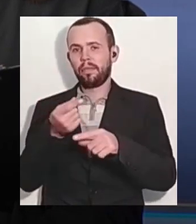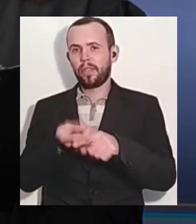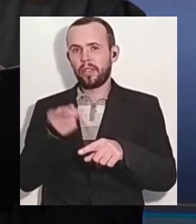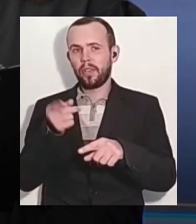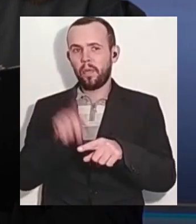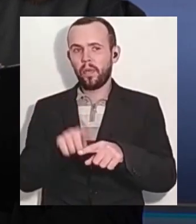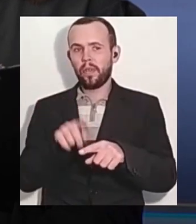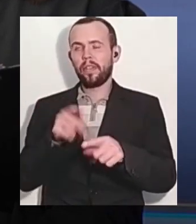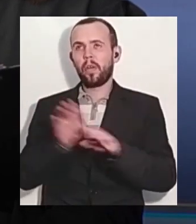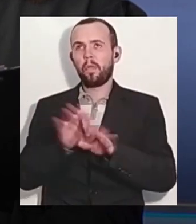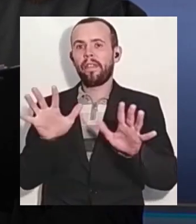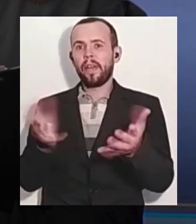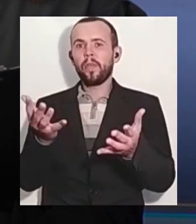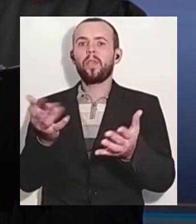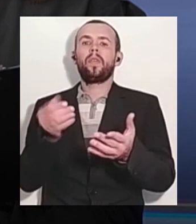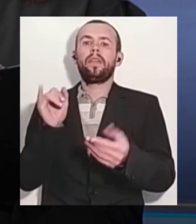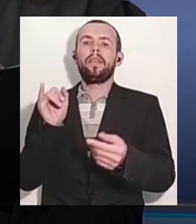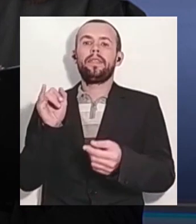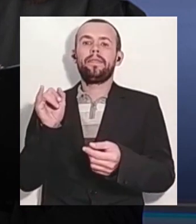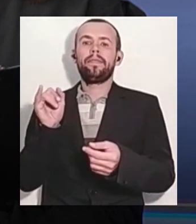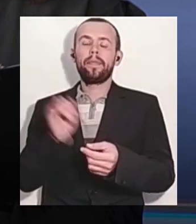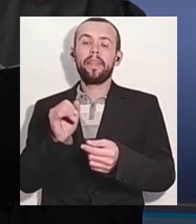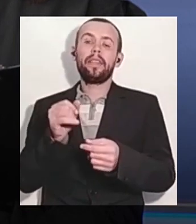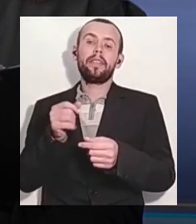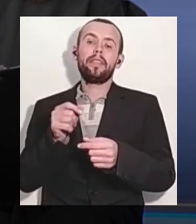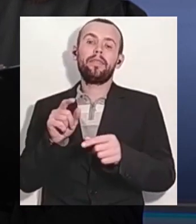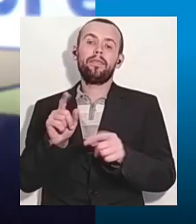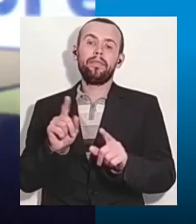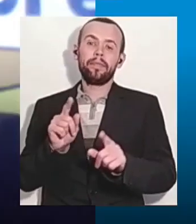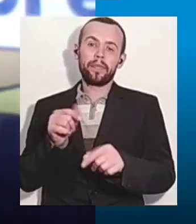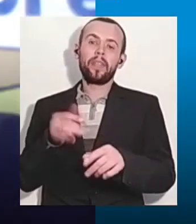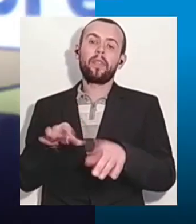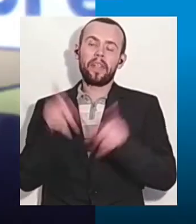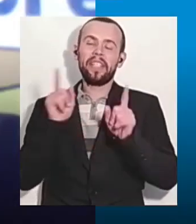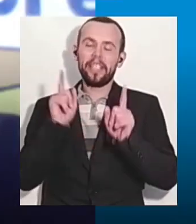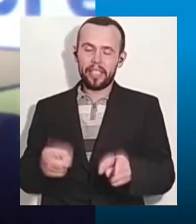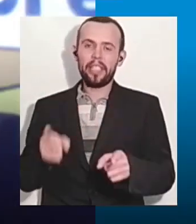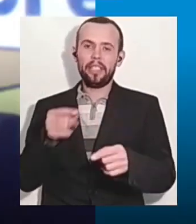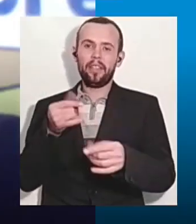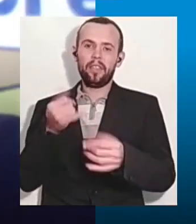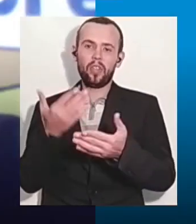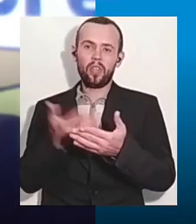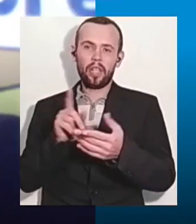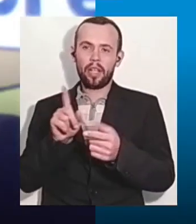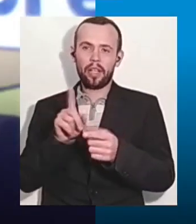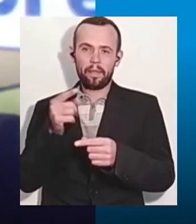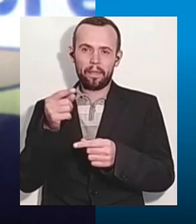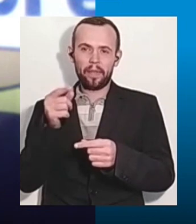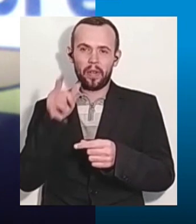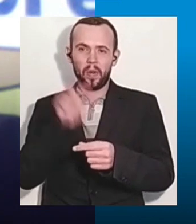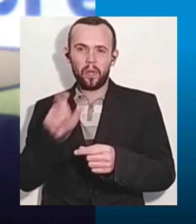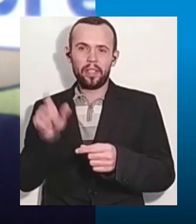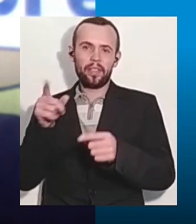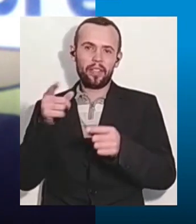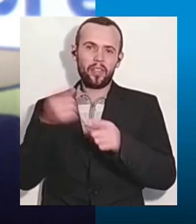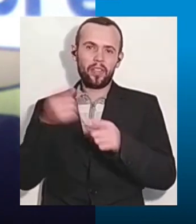практика. Але Женя перезвонив і предупредив, що до нього тут чинять фізичний тиск, і він не став говорити,